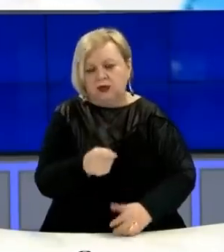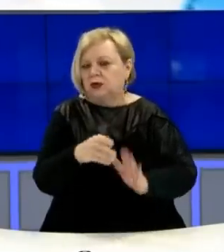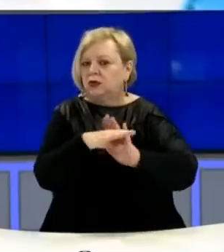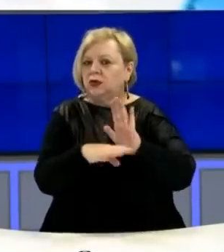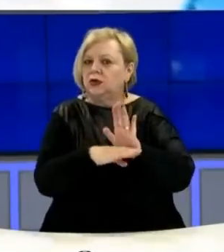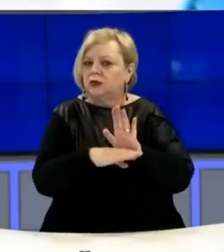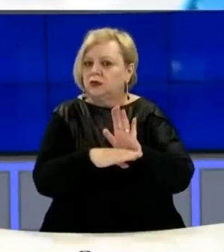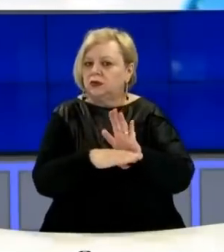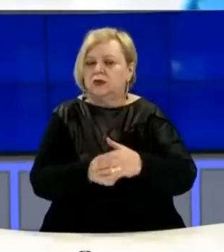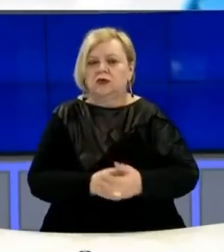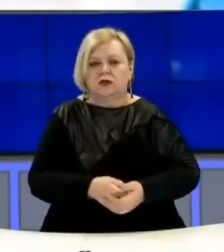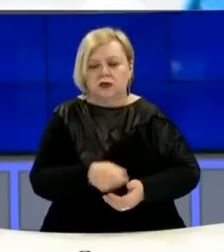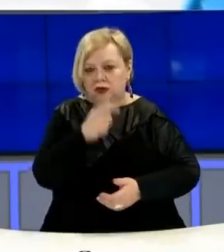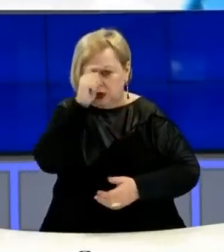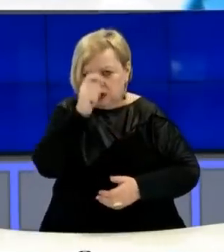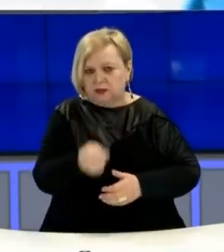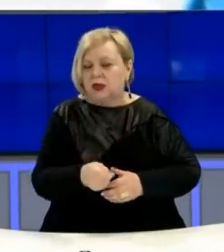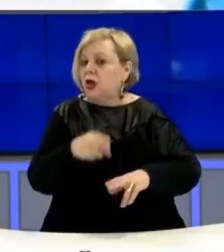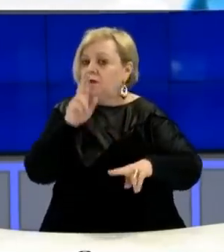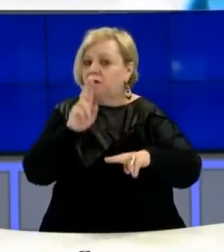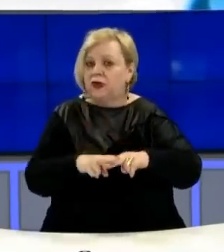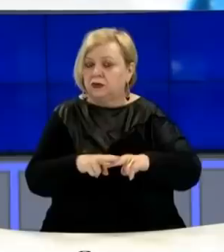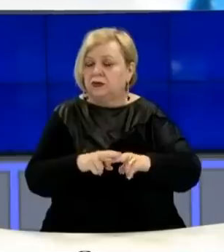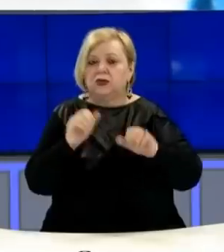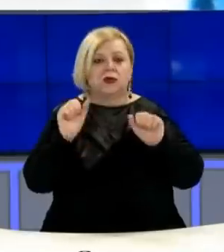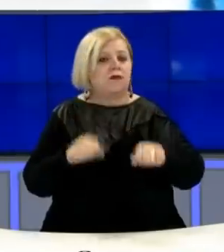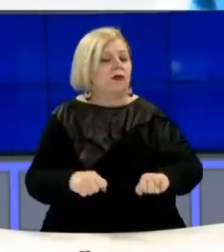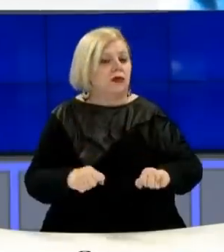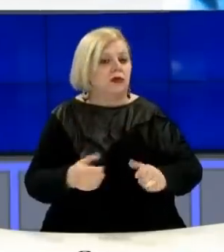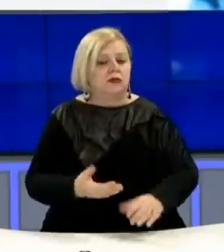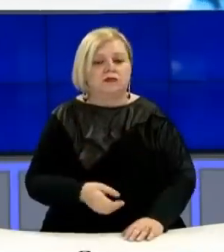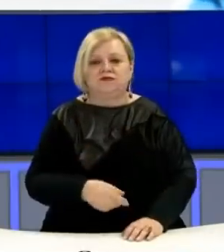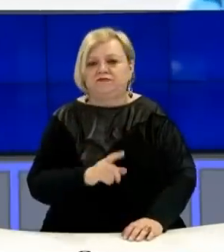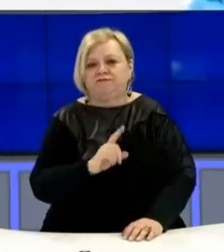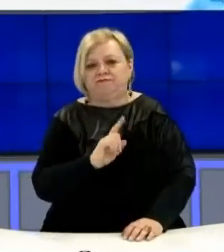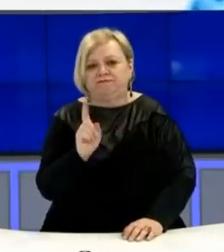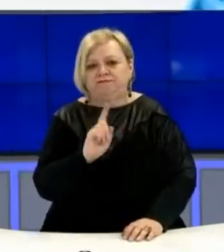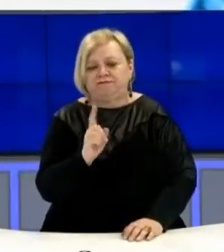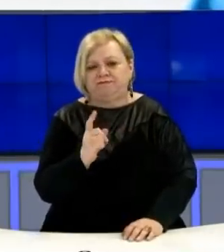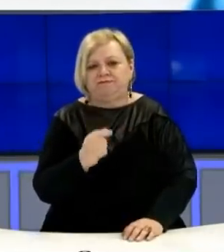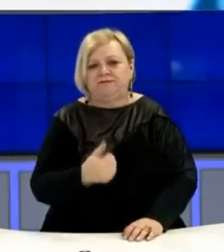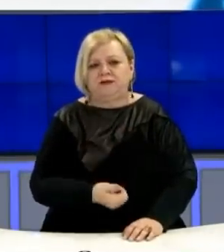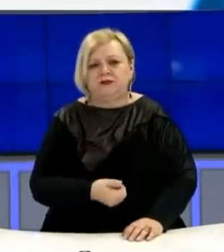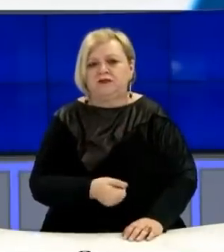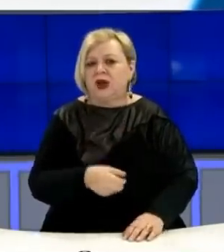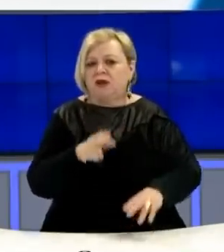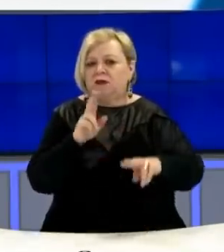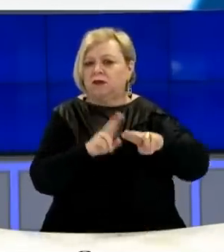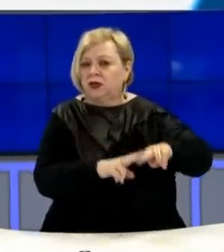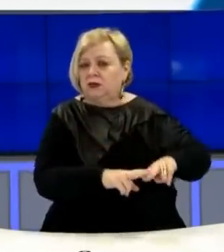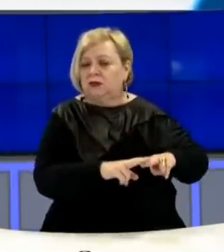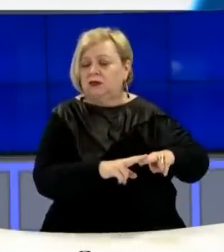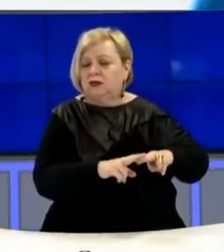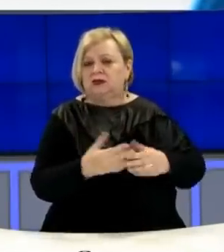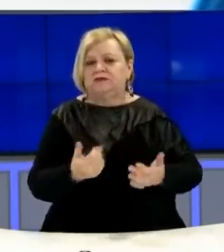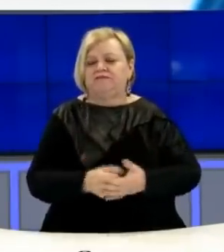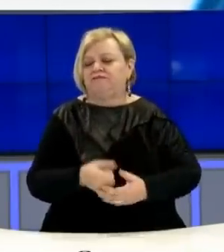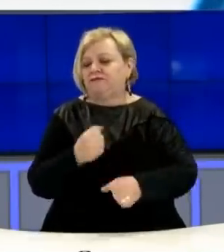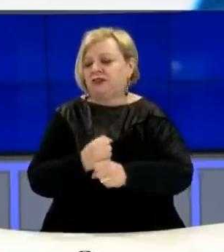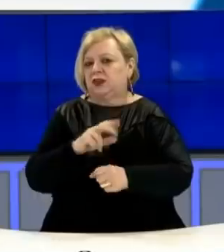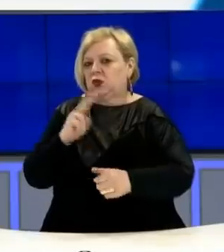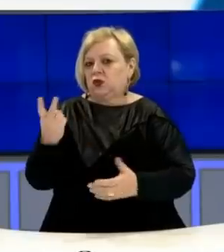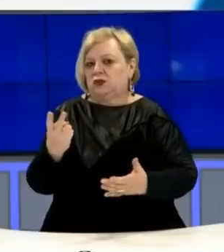nëse respektuat vendimet e kjeverijes a jo nëse bjen atje vendime më së ndajtë të veprat krejtë në